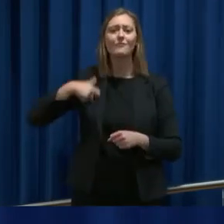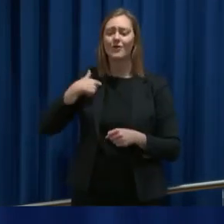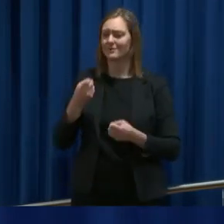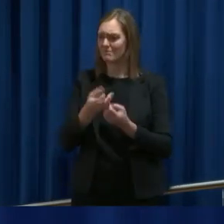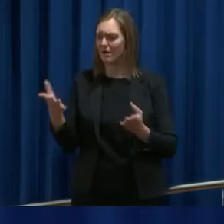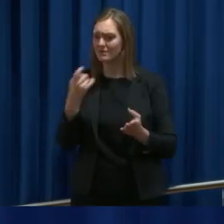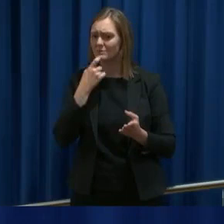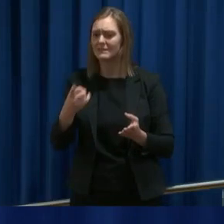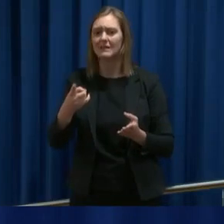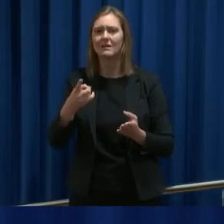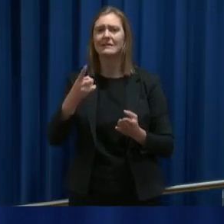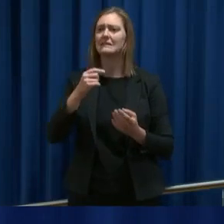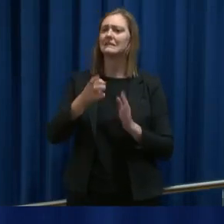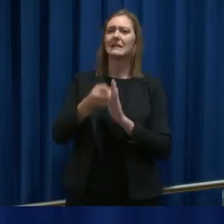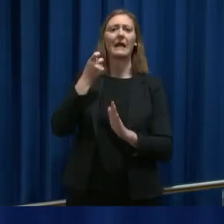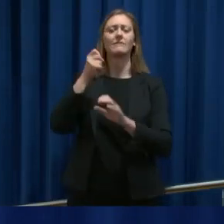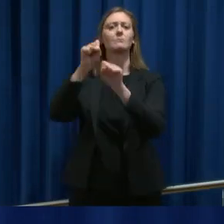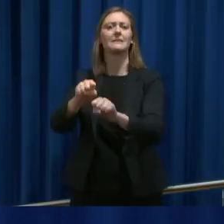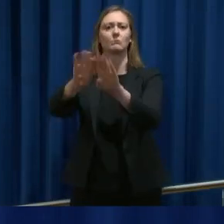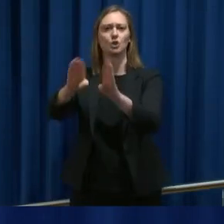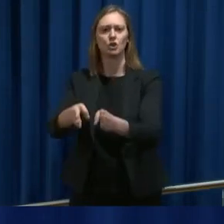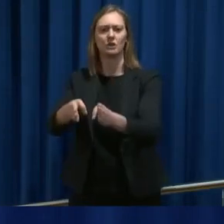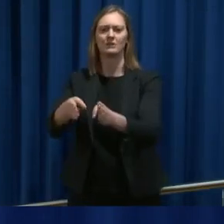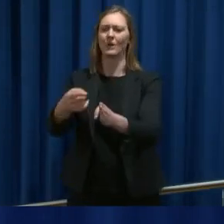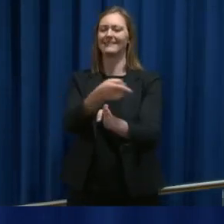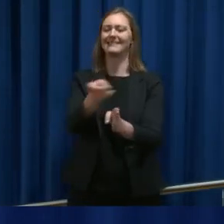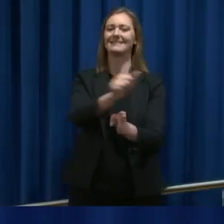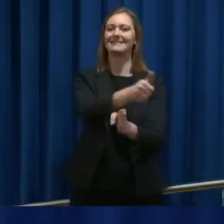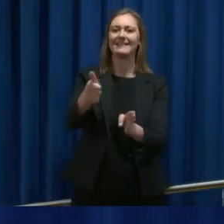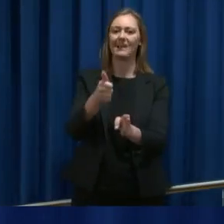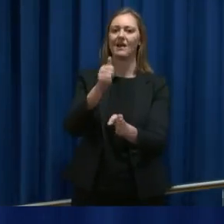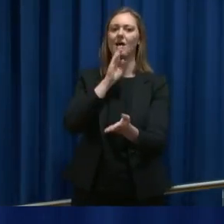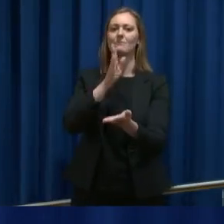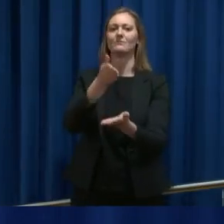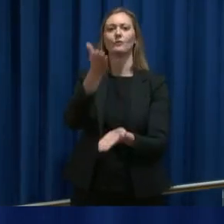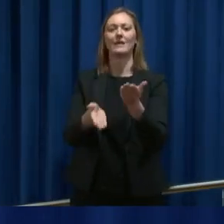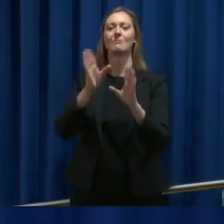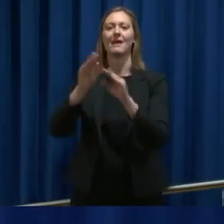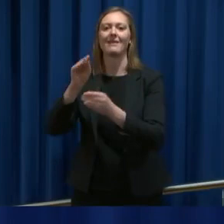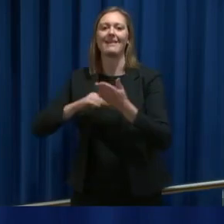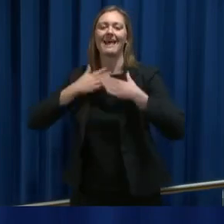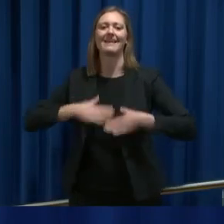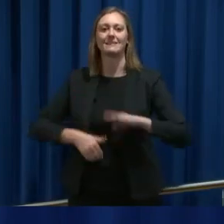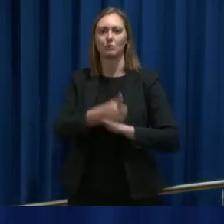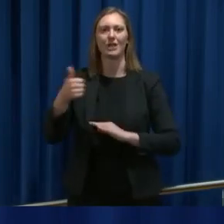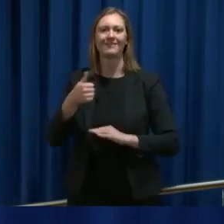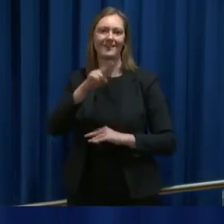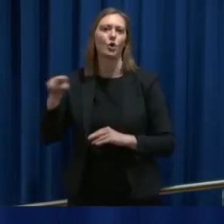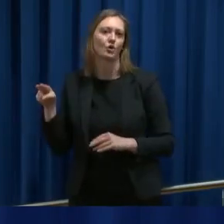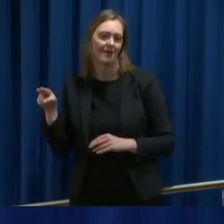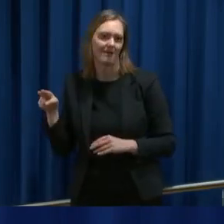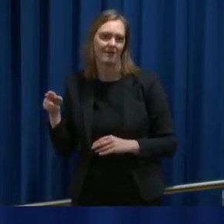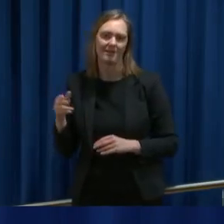insisterer på at de skal få lov til å være på hytten, at de har gjort et bedre bedømning enn det helsemyndigheten i Norge har gjort av, at dette ikke vil være